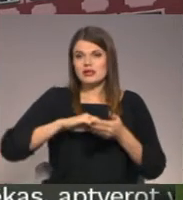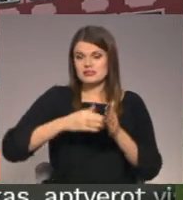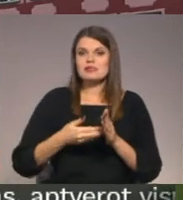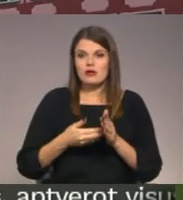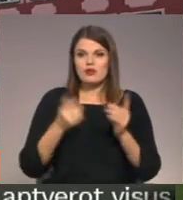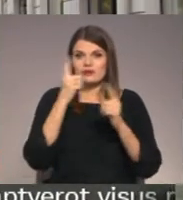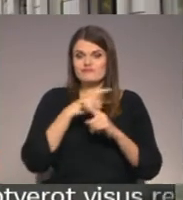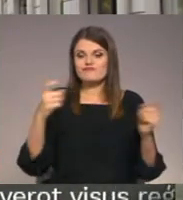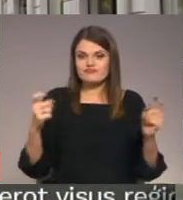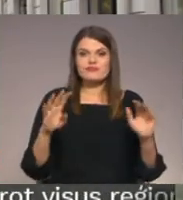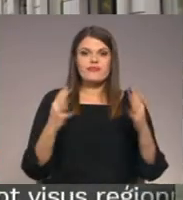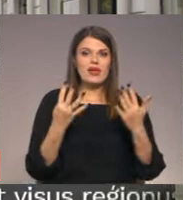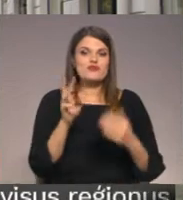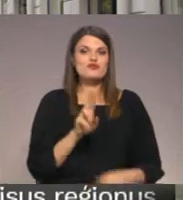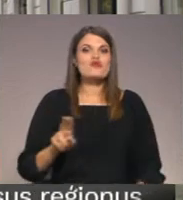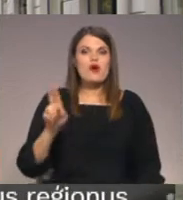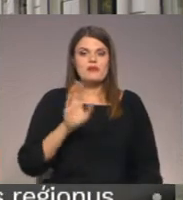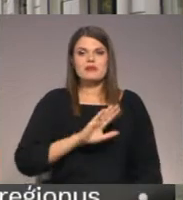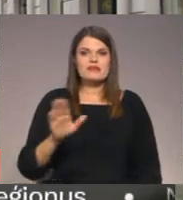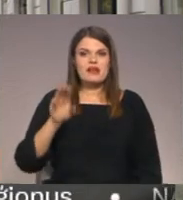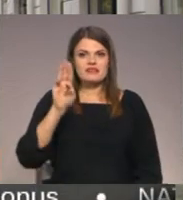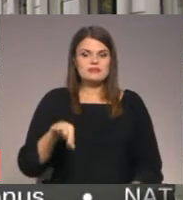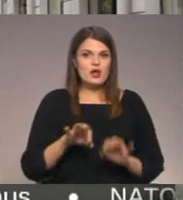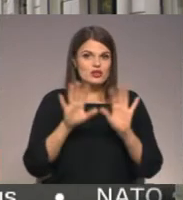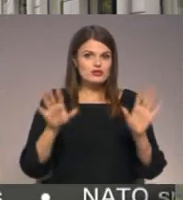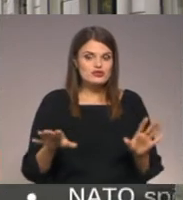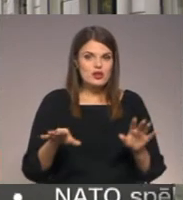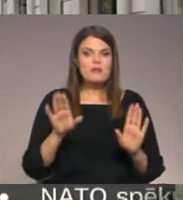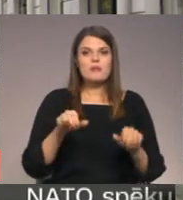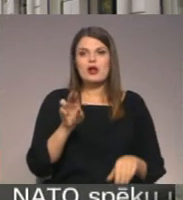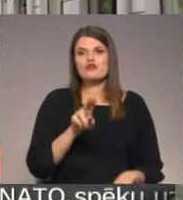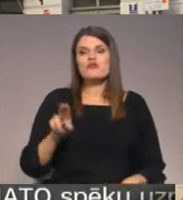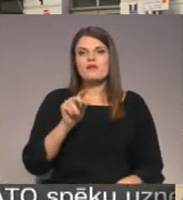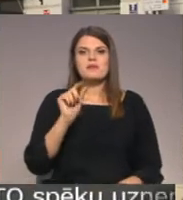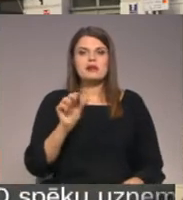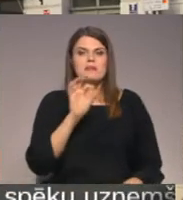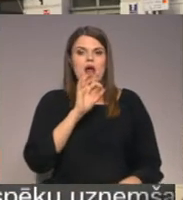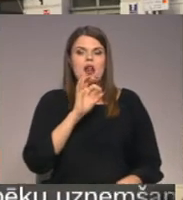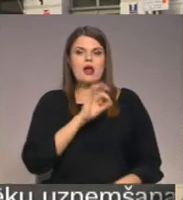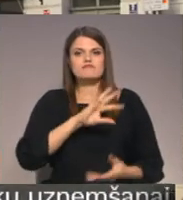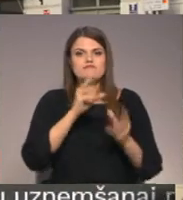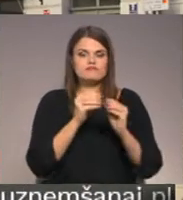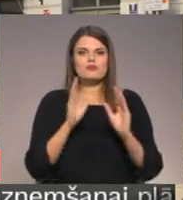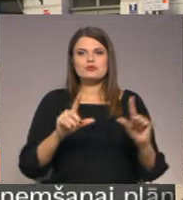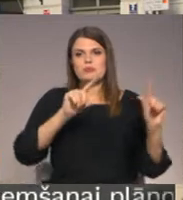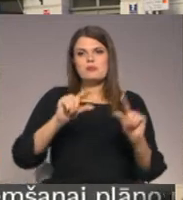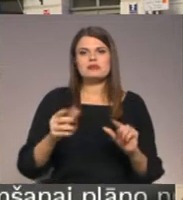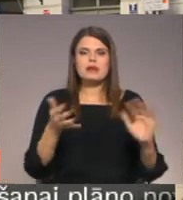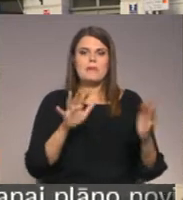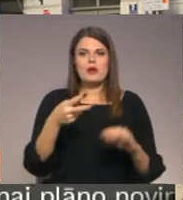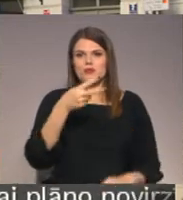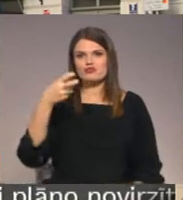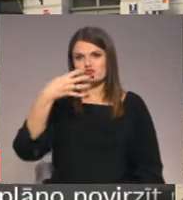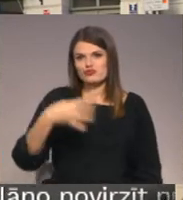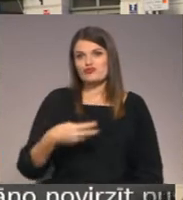situācija izsludināta 9. novembrī nevis mēneša sākumā, par novembrī minimālā summa būs mazāk – ap 240 eiro.